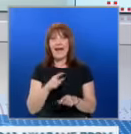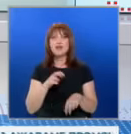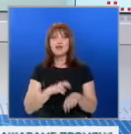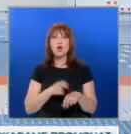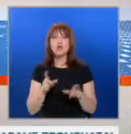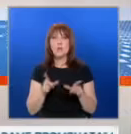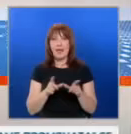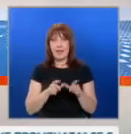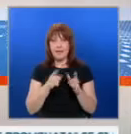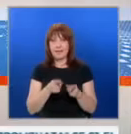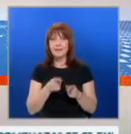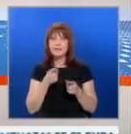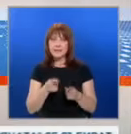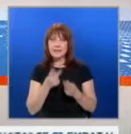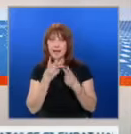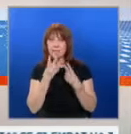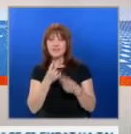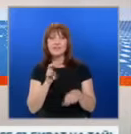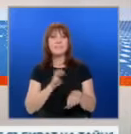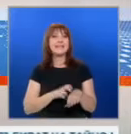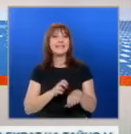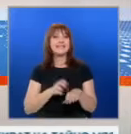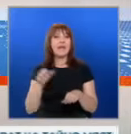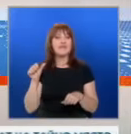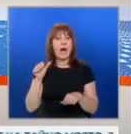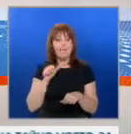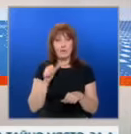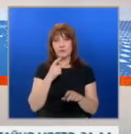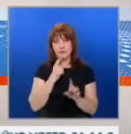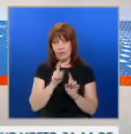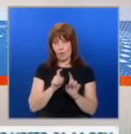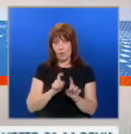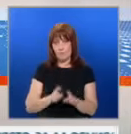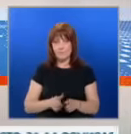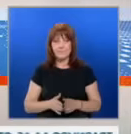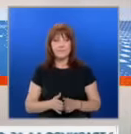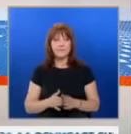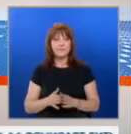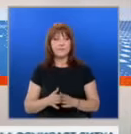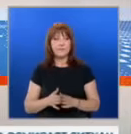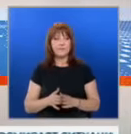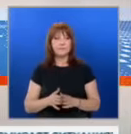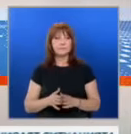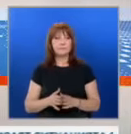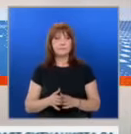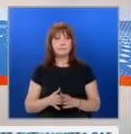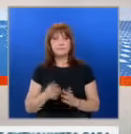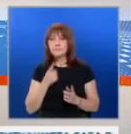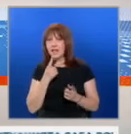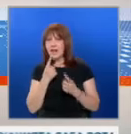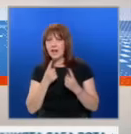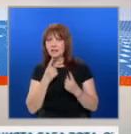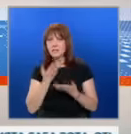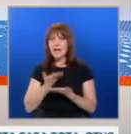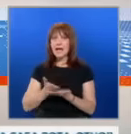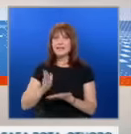На пряката ни линия, за да коментираме всичките тази процеси, деси Апостолова, нашия кореспондент в Брюксел, деси разговорите за